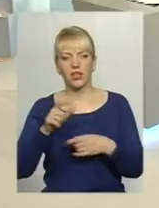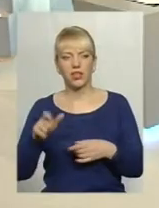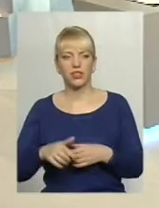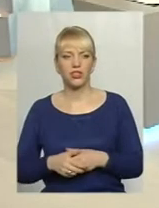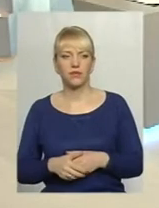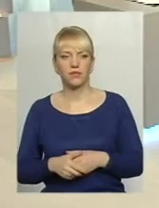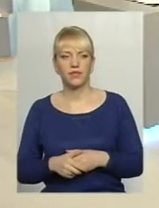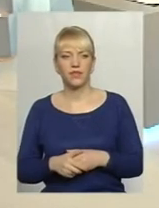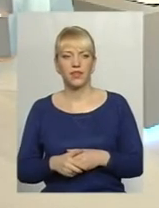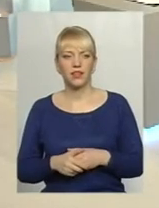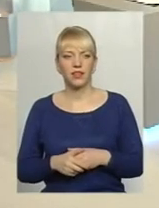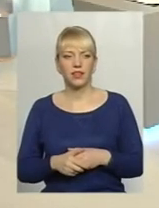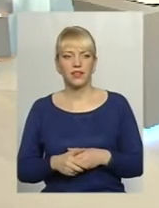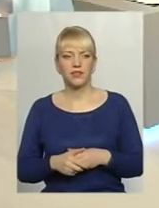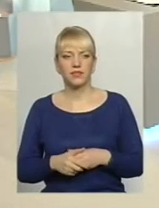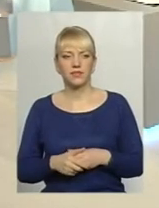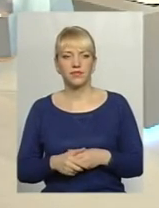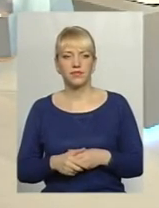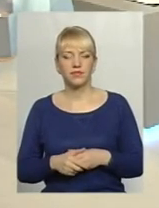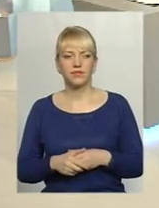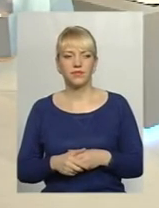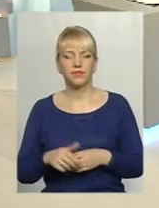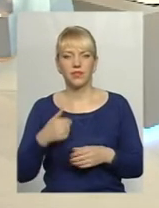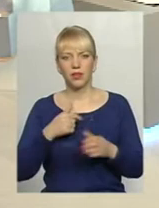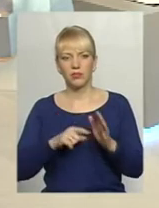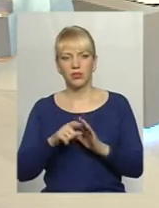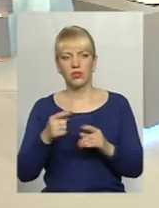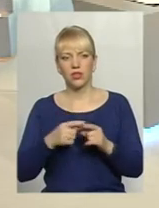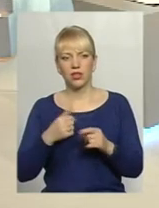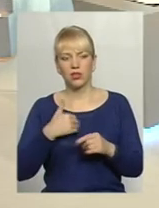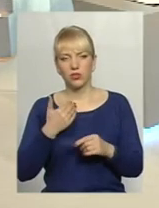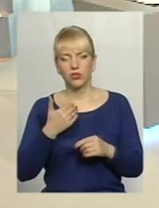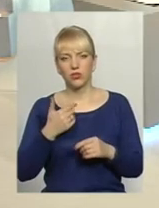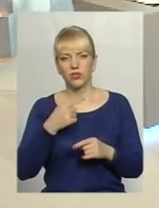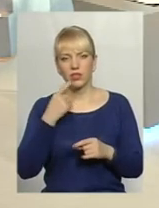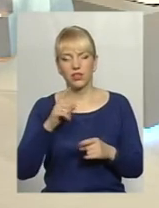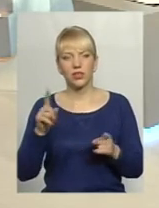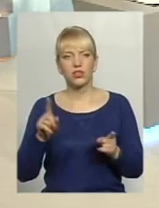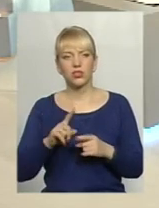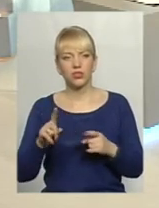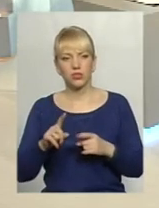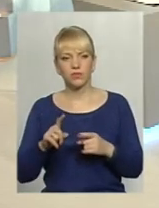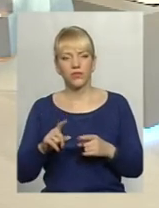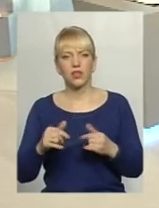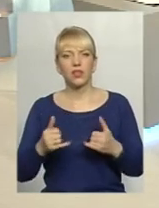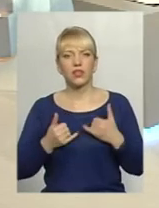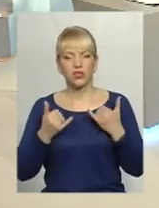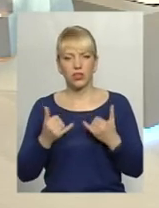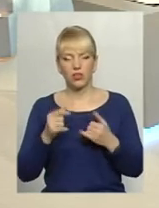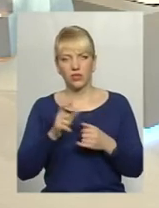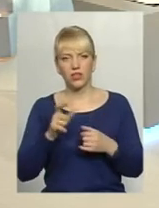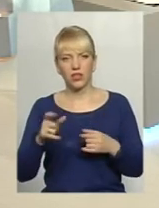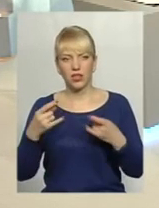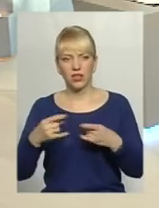Прошу. Ну, давайте почну я. Насамперед, я хочу сказати, що, шановні телеглядачі,